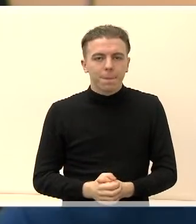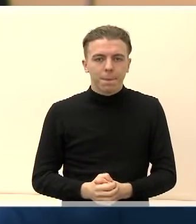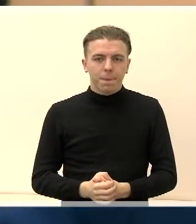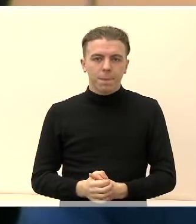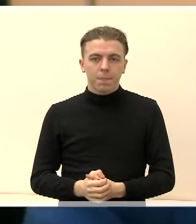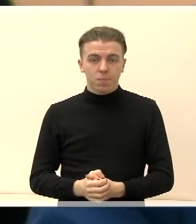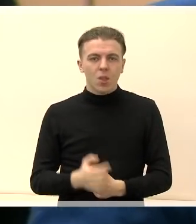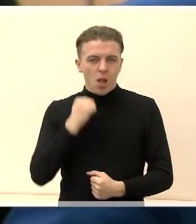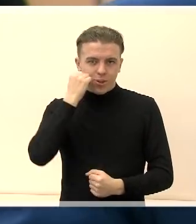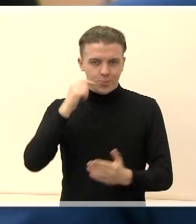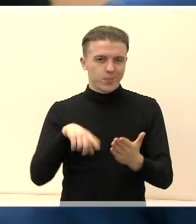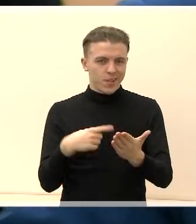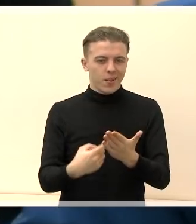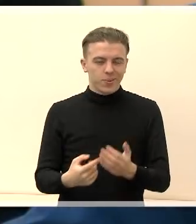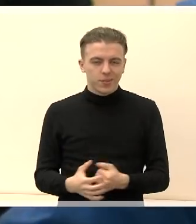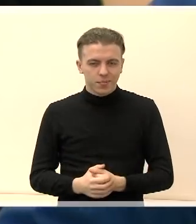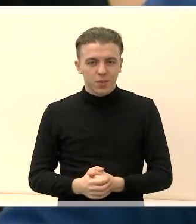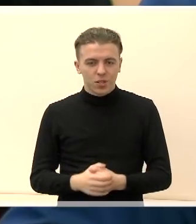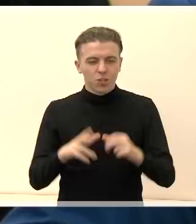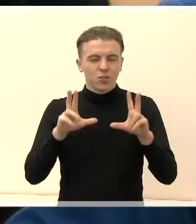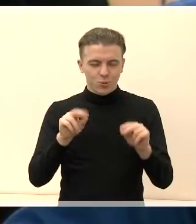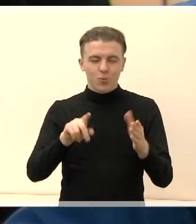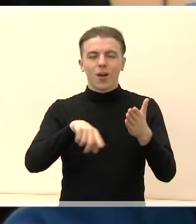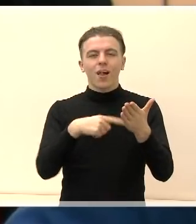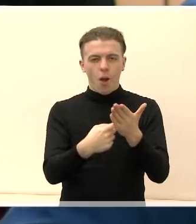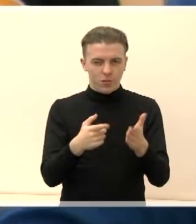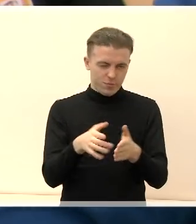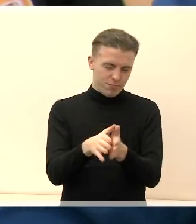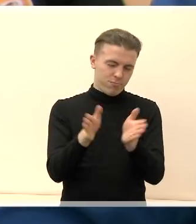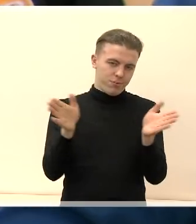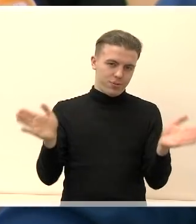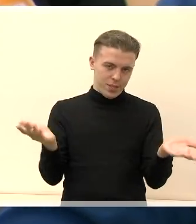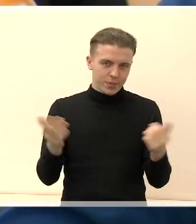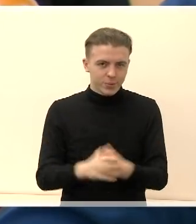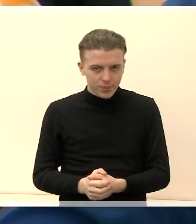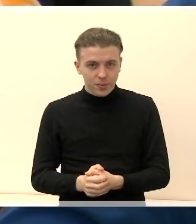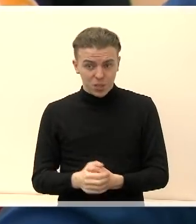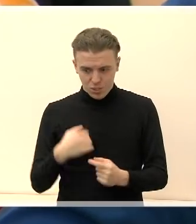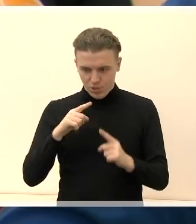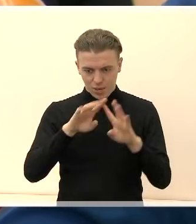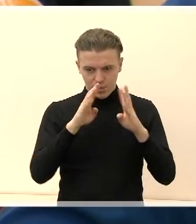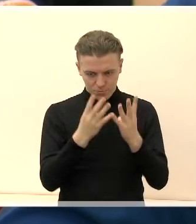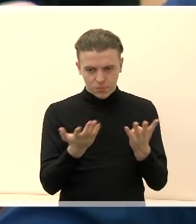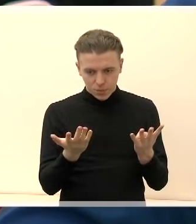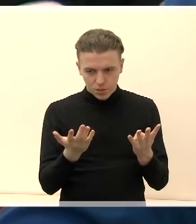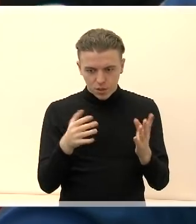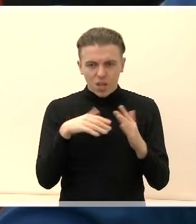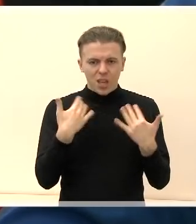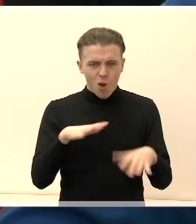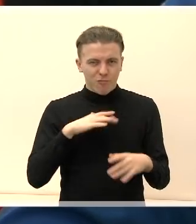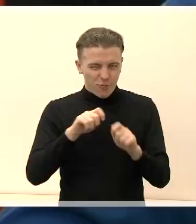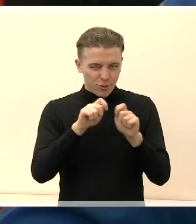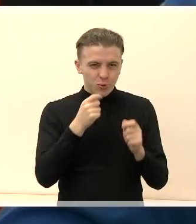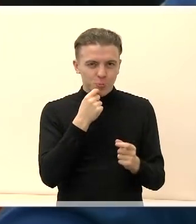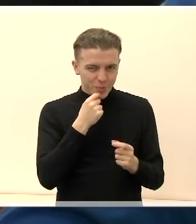Ačiū už klausimą. iš tikrųjų klausimas labai turbūt platus. Kaip tarybos nariu, aš jau truputį įpradėjau atsakyti šį